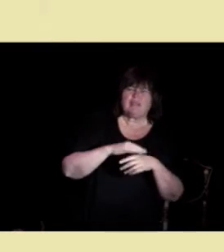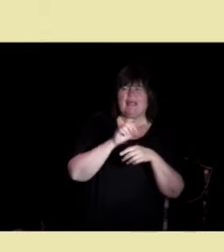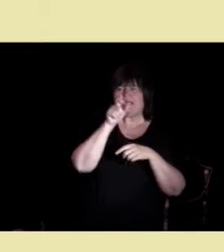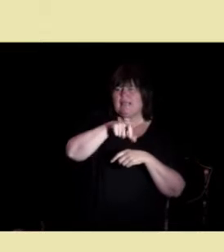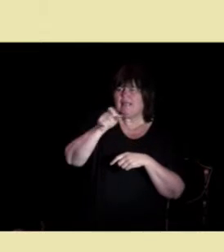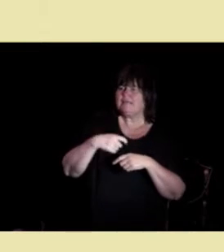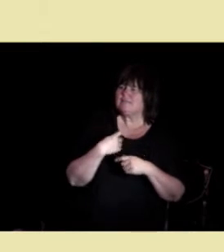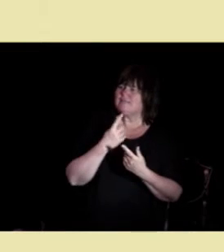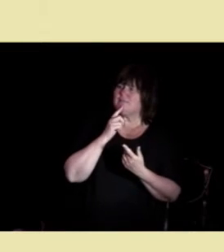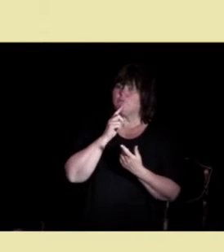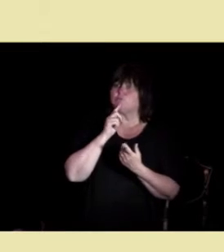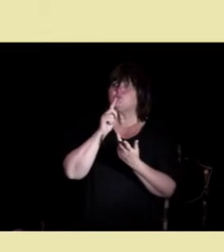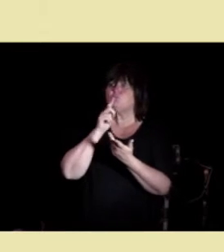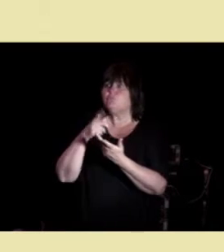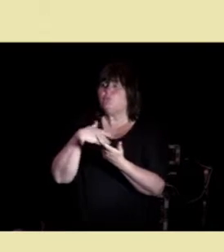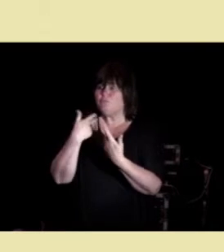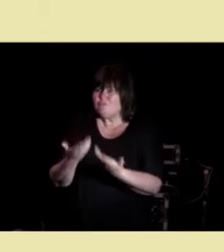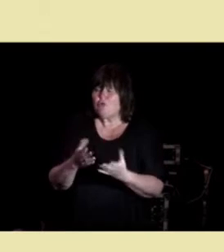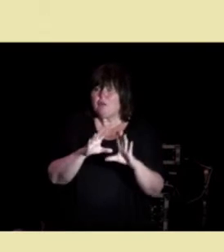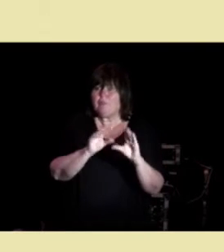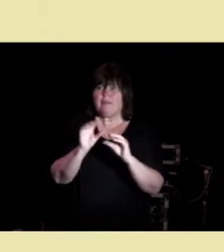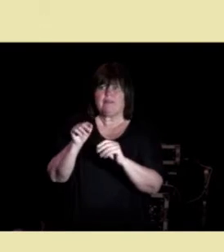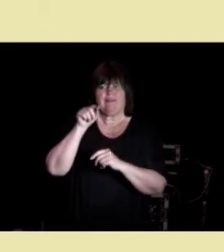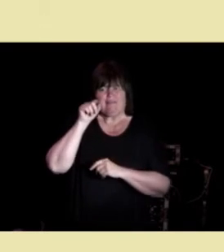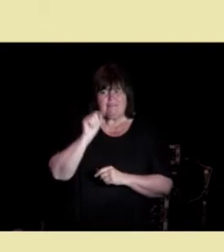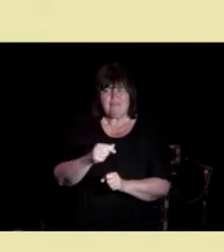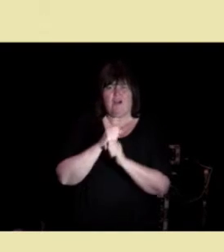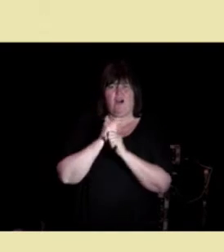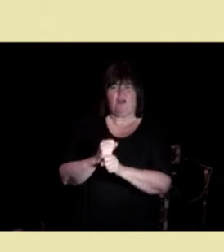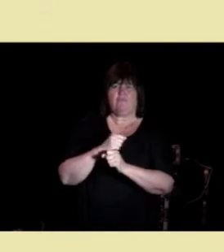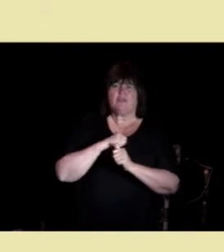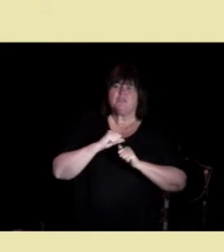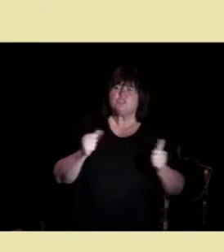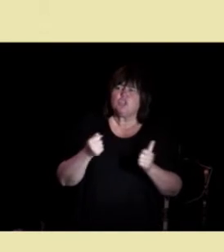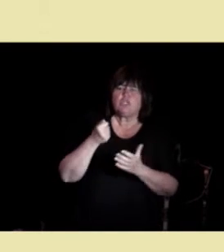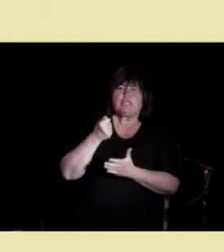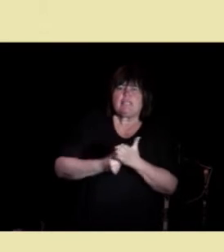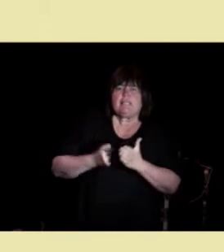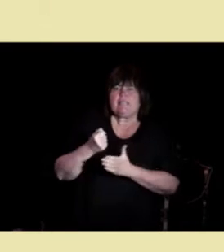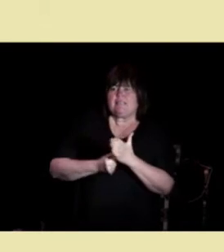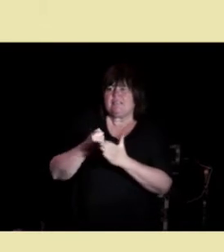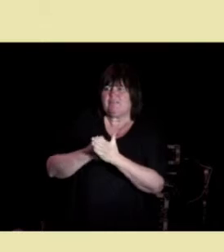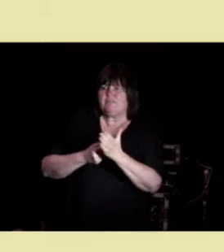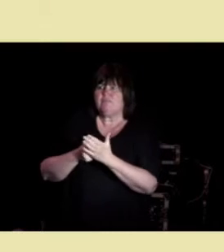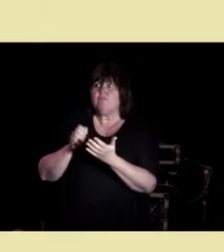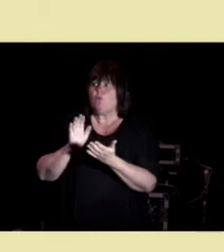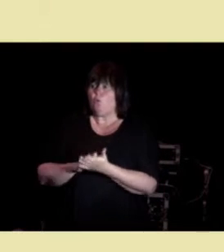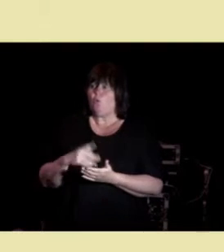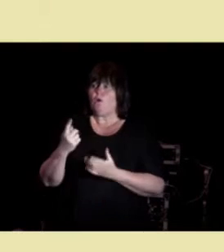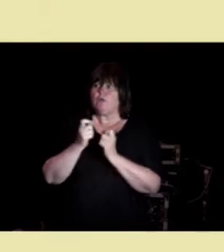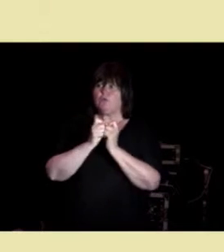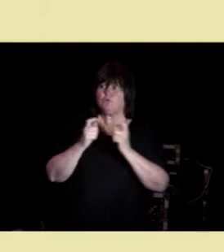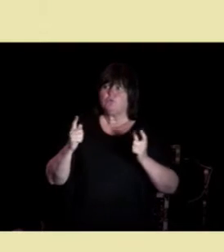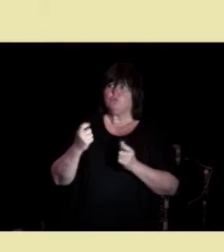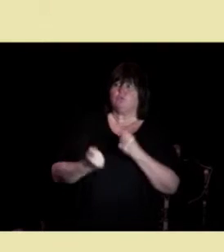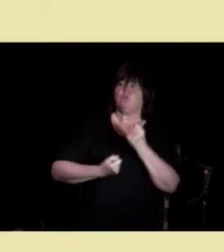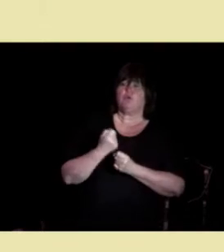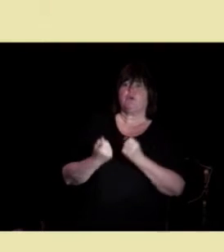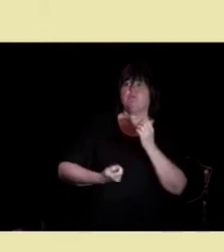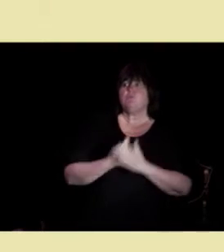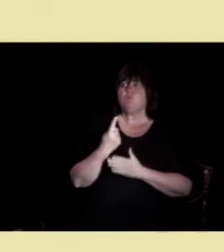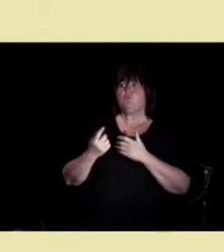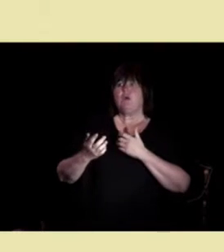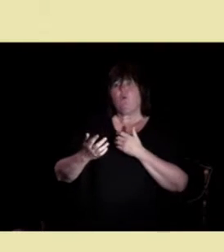helt avhengig av en større drivkraft og en kultur som gjør det mulig å handle på de